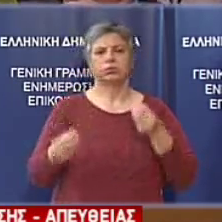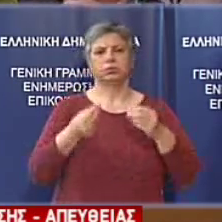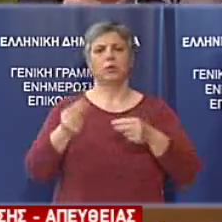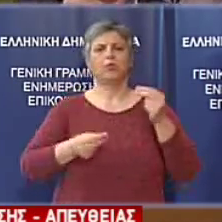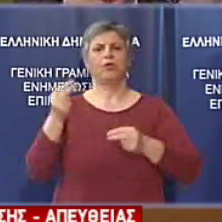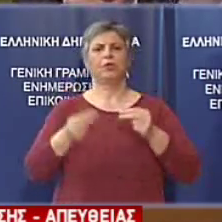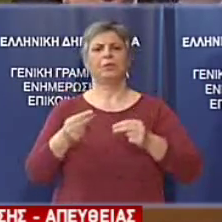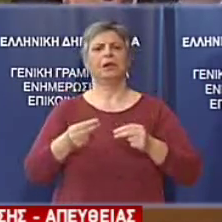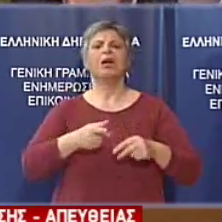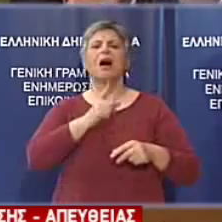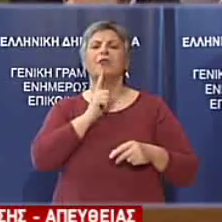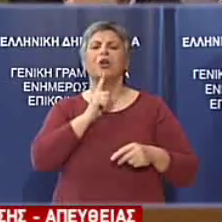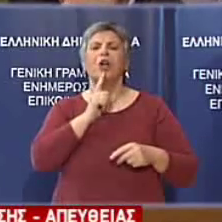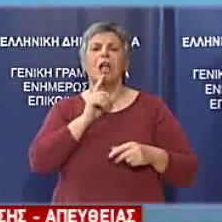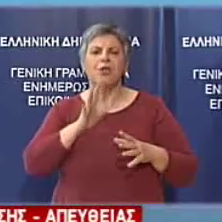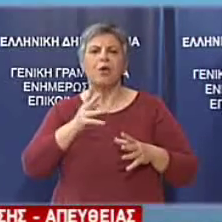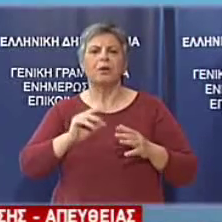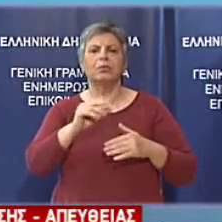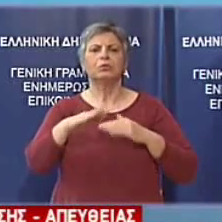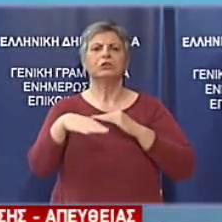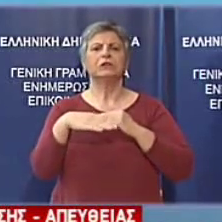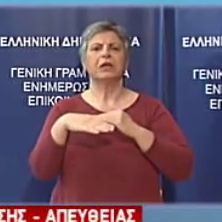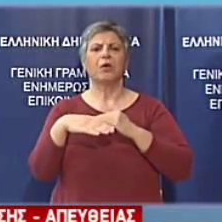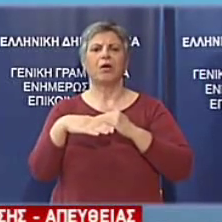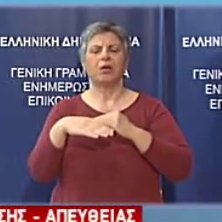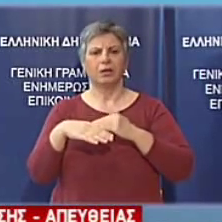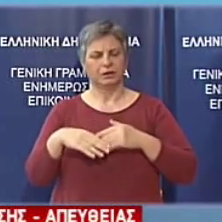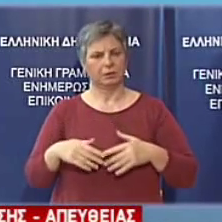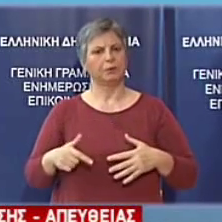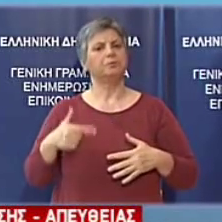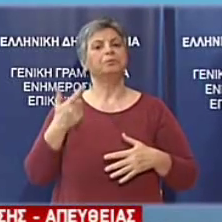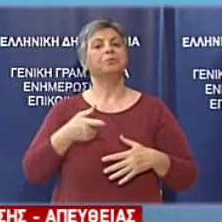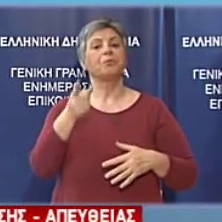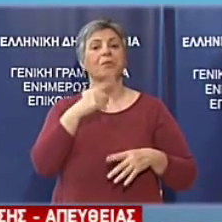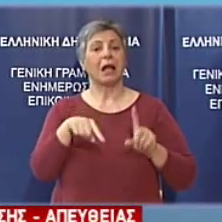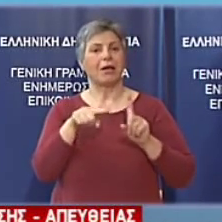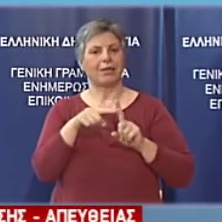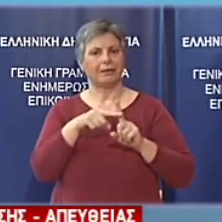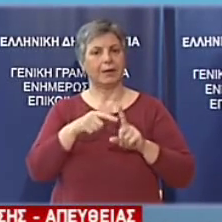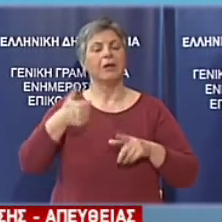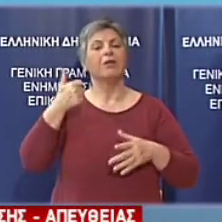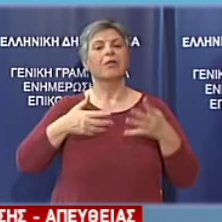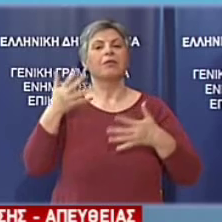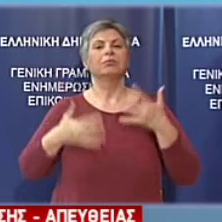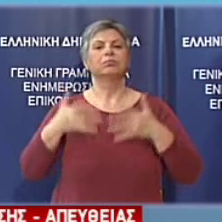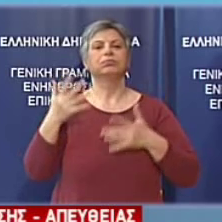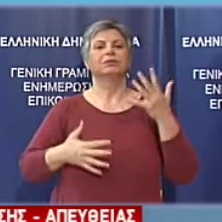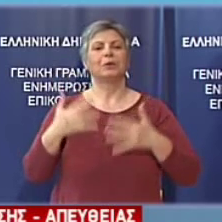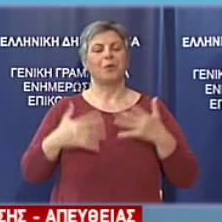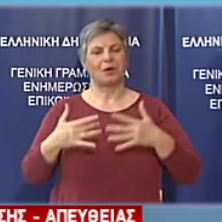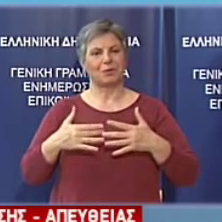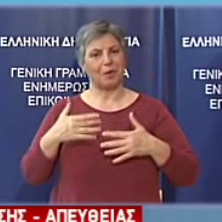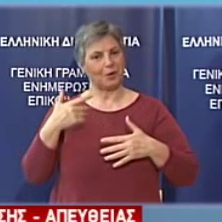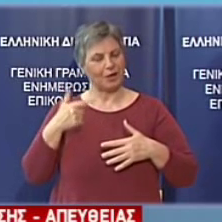Μερικά καλά νέα από το χώρο της οικονομίας. Τα στοιχεία εκτέλεσης του προϋπολογισμού που δημοσιεύτηκαν χθες είναι σαφώς καλύτερα